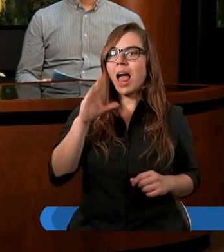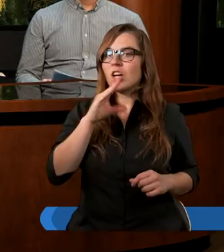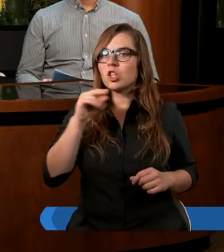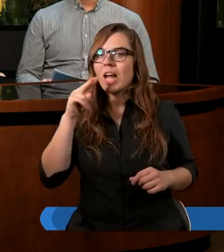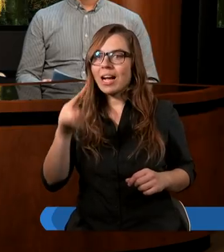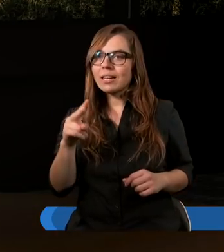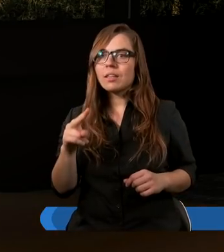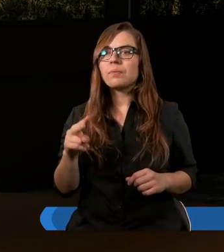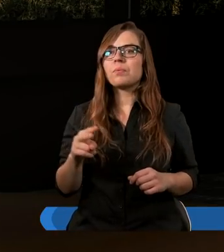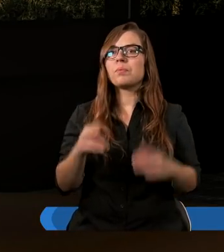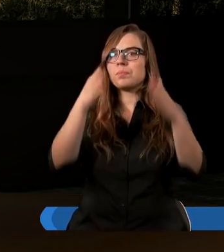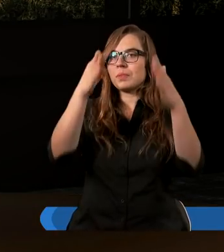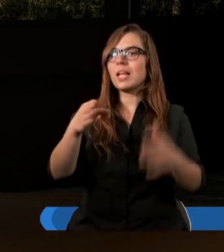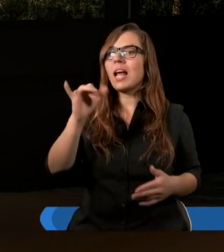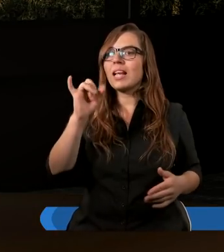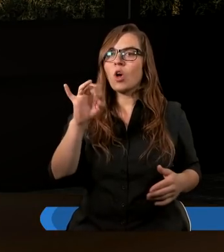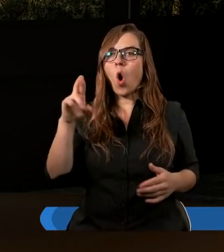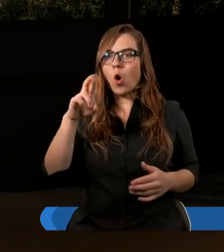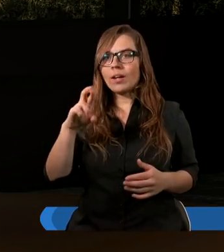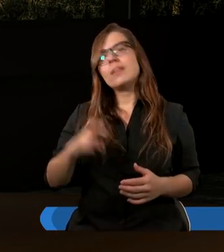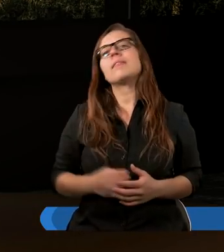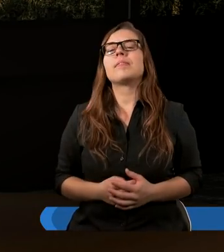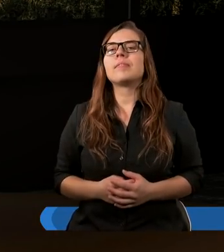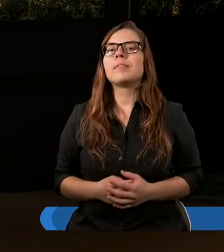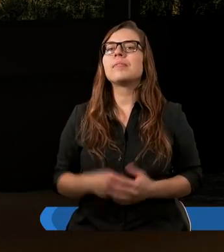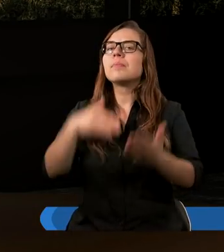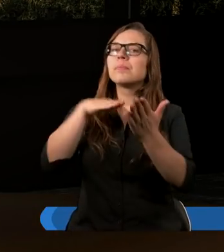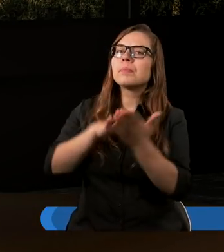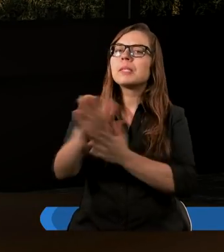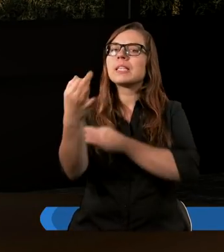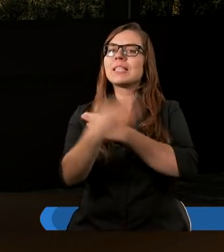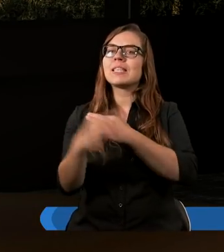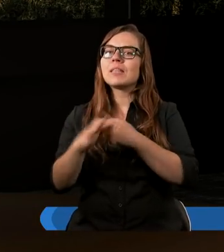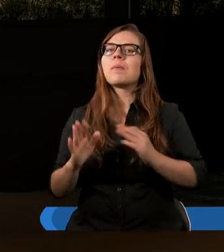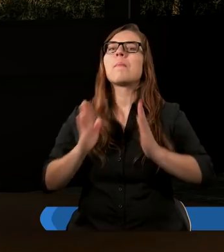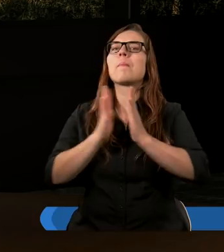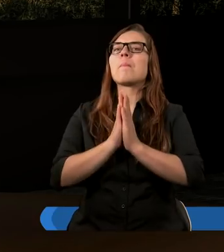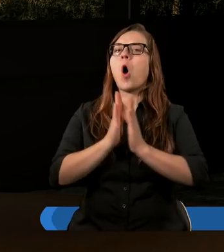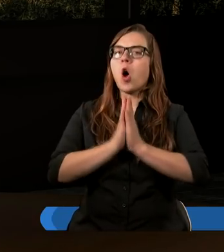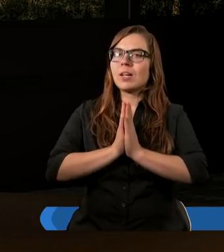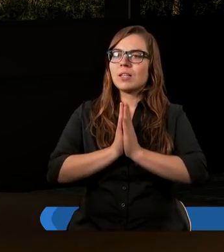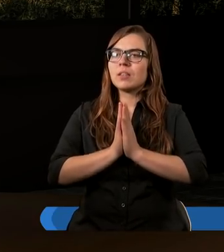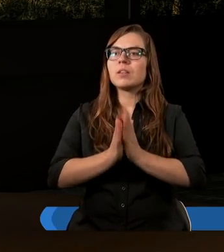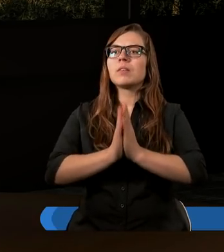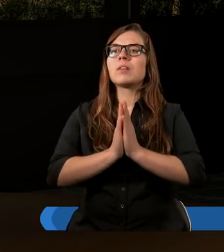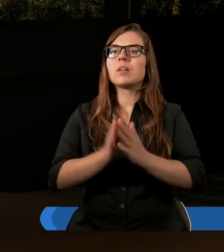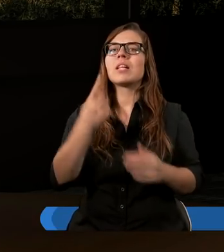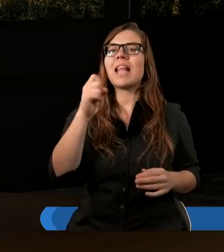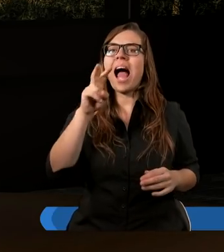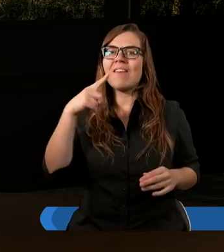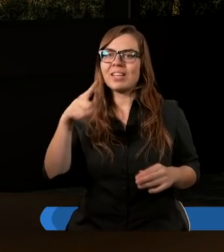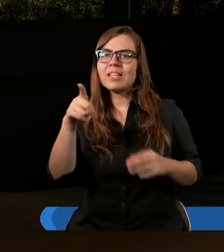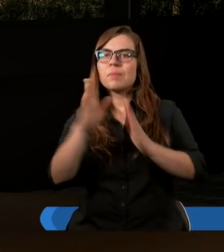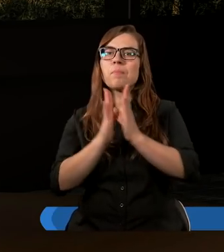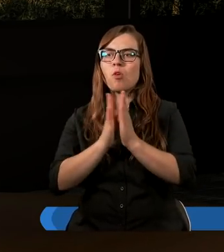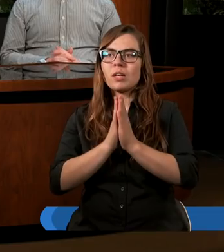Leszek, a ja mam na imię Igor. Na początku naszego studium będziemy się modlić i proszę Dawida o